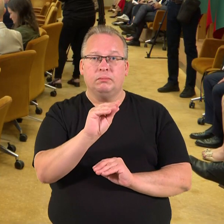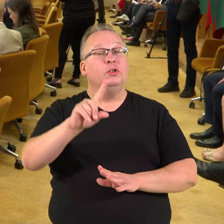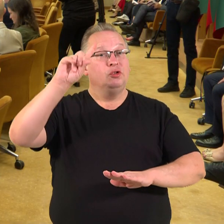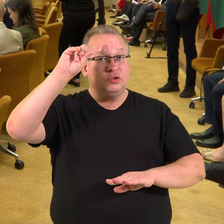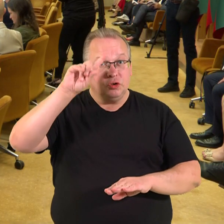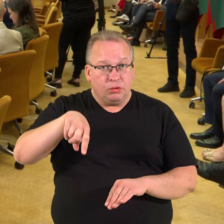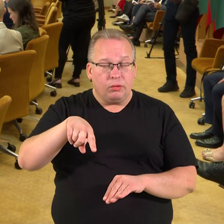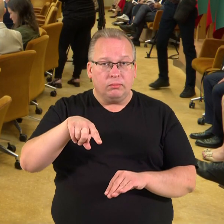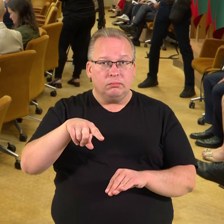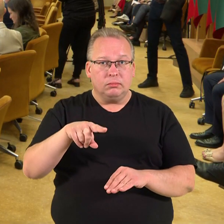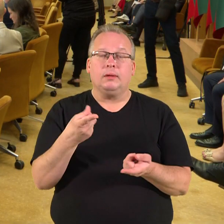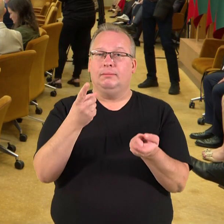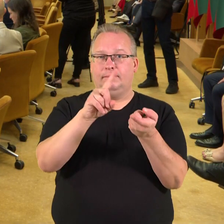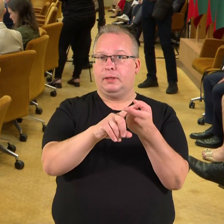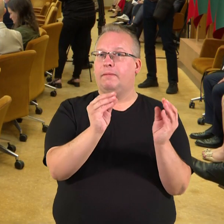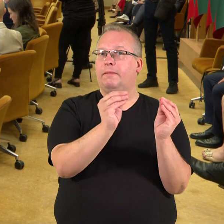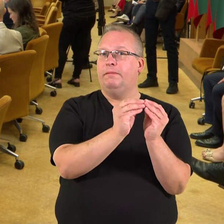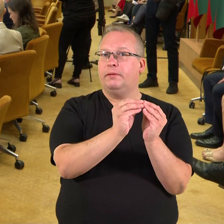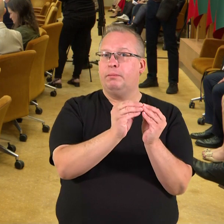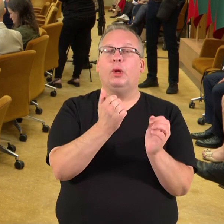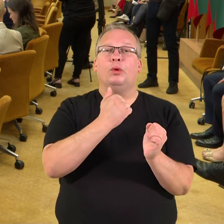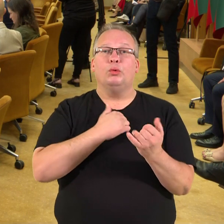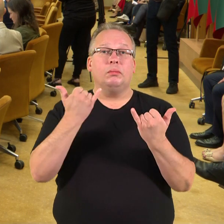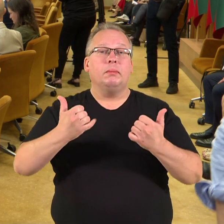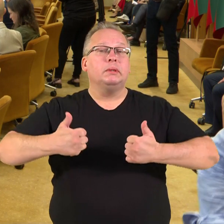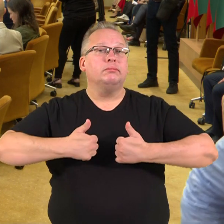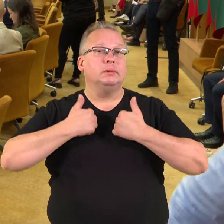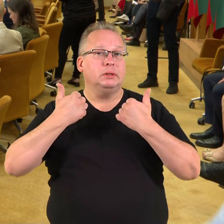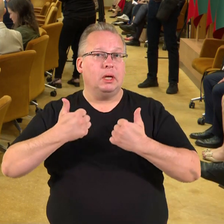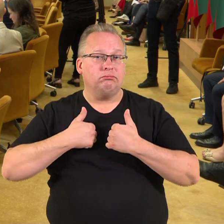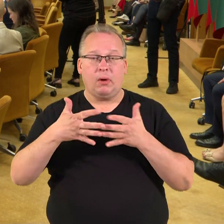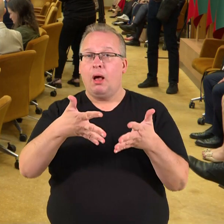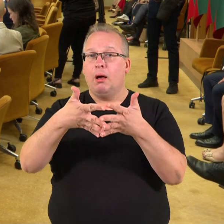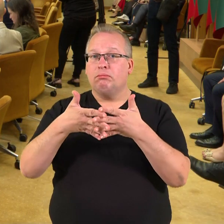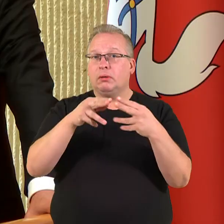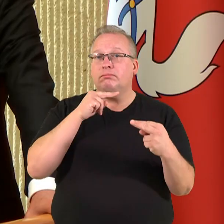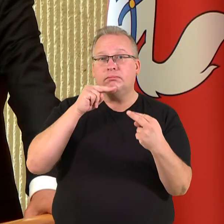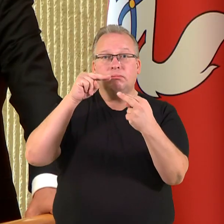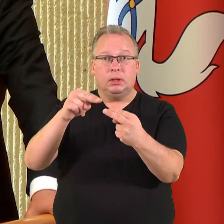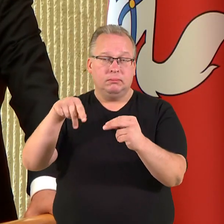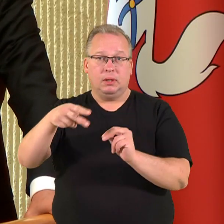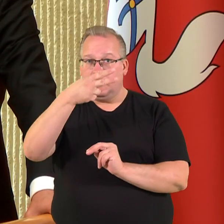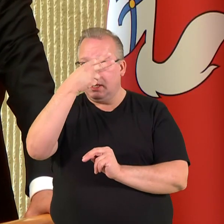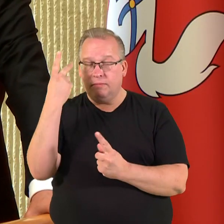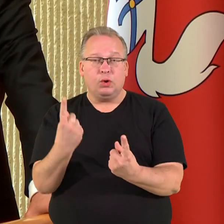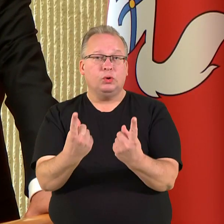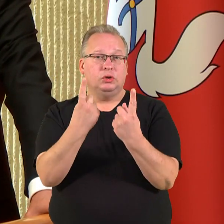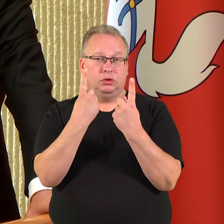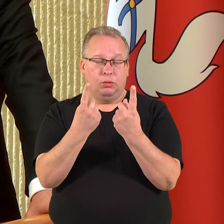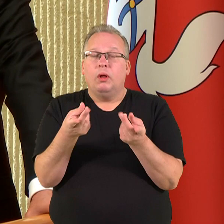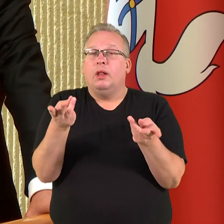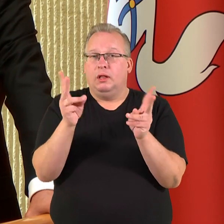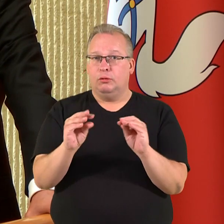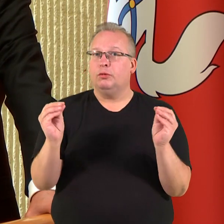žinojome, kad ir priklausome. Turime dėti visas pastangas, kad Amerikos dėmesys Lietuvos saugumui išliktų